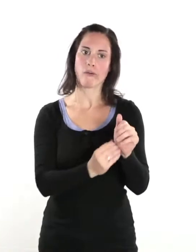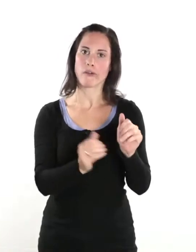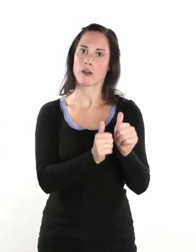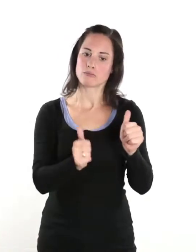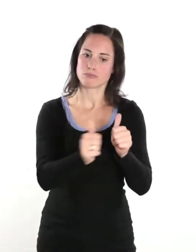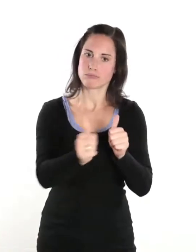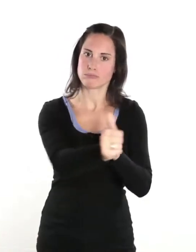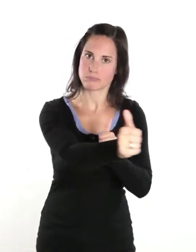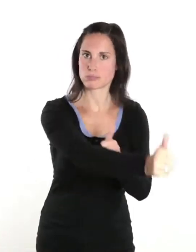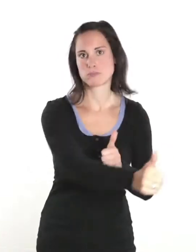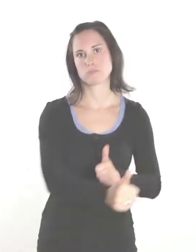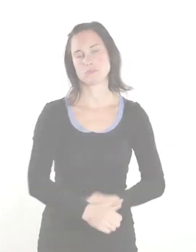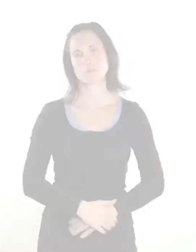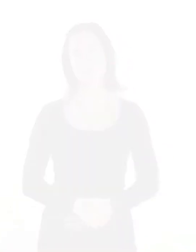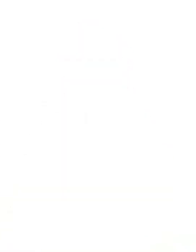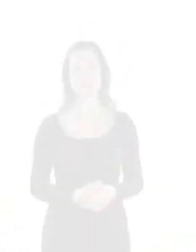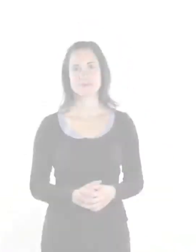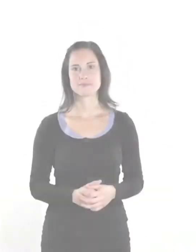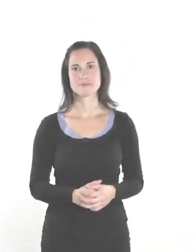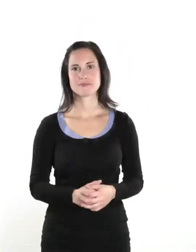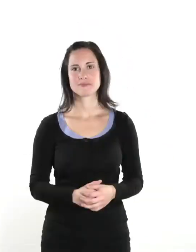mitarbeiten und mitregieren zu können.